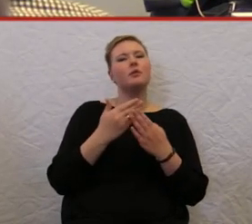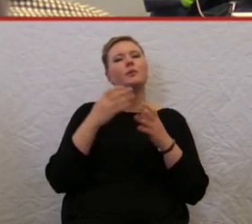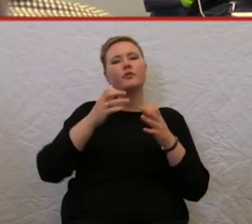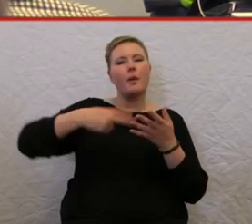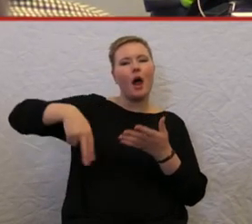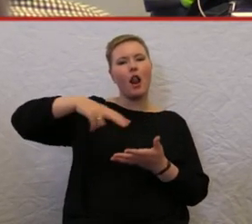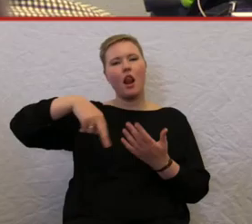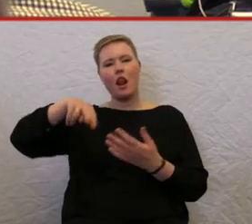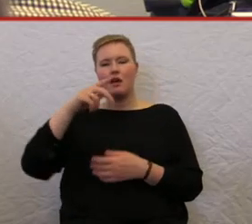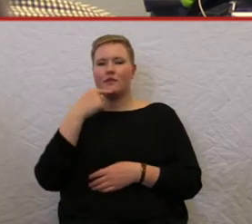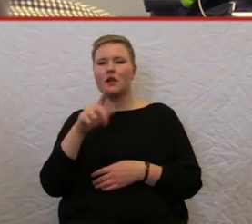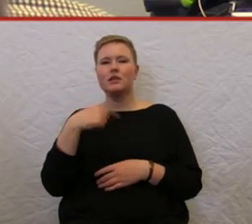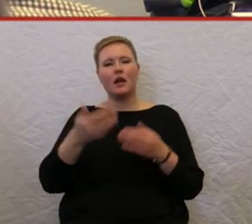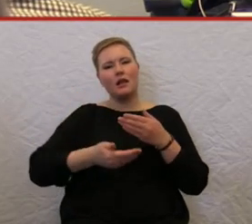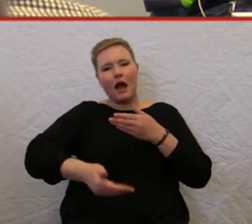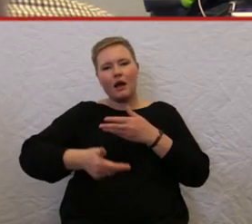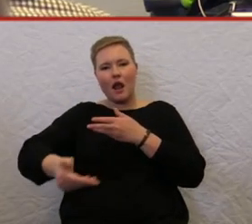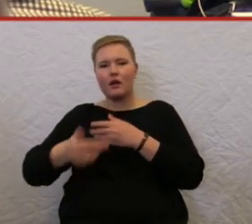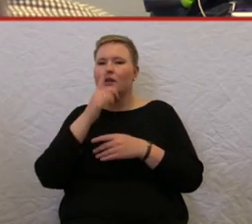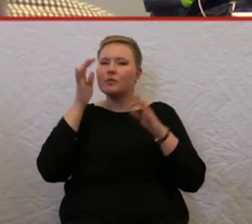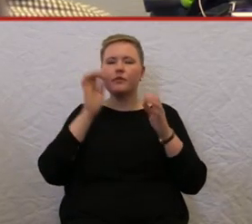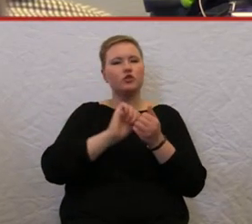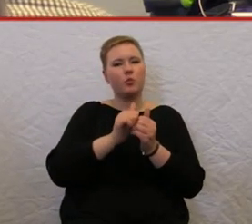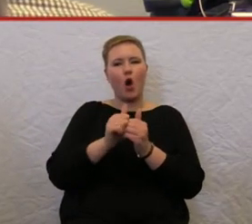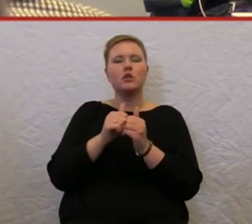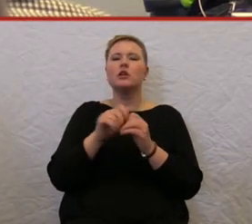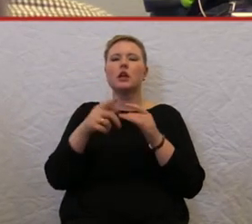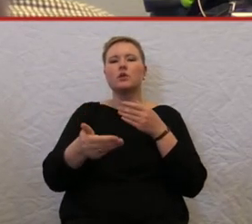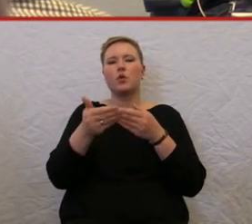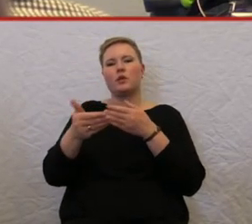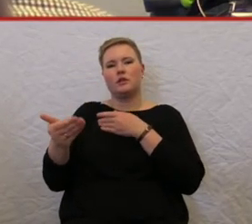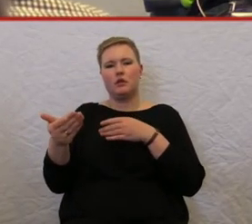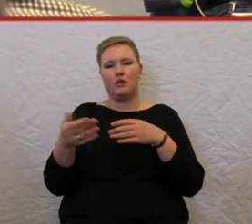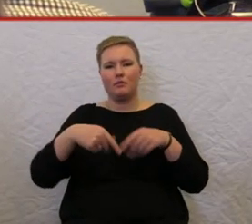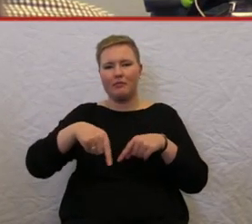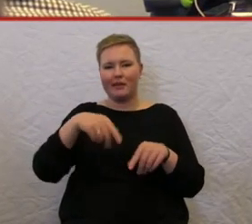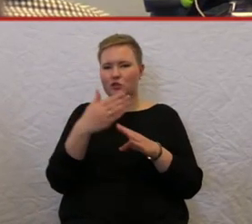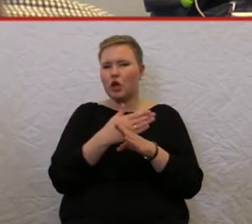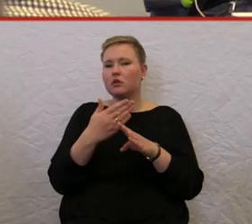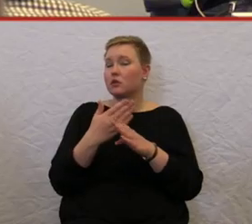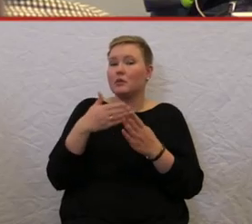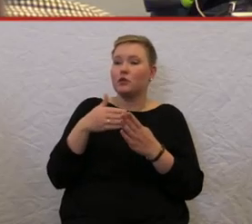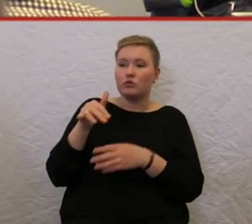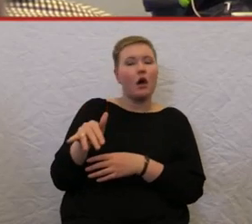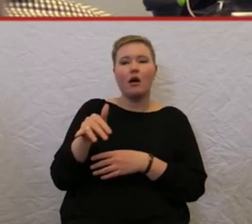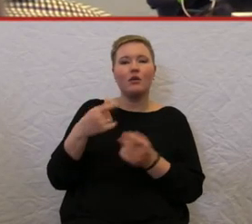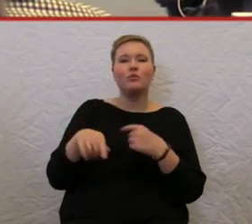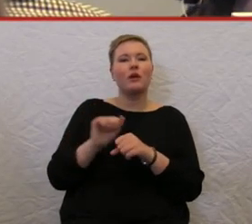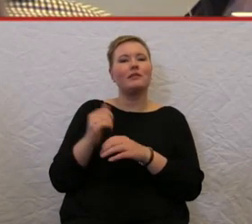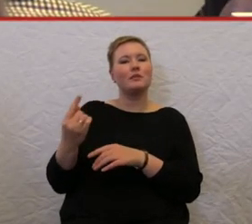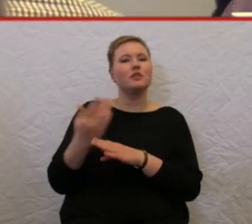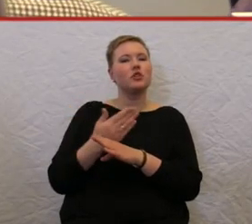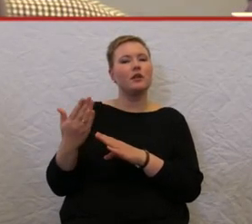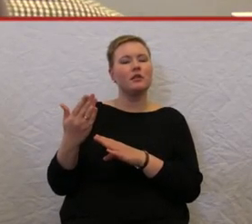Beine, als wenn sie es sportlich angehen lässt, dann entscheidet sie sich für kürzere Beine. Das Ganze kann man natürlich noch auf die Spitze treiben.